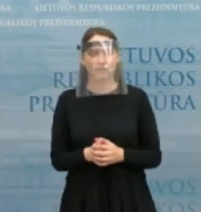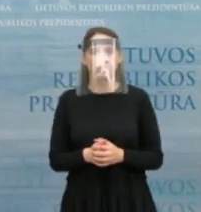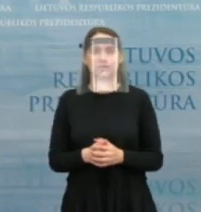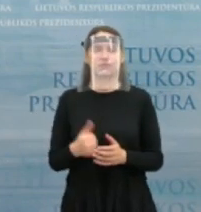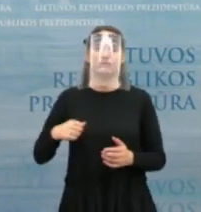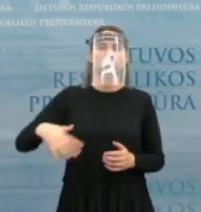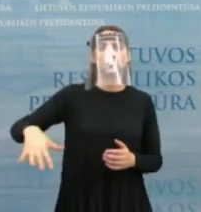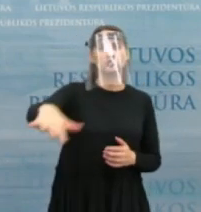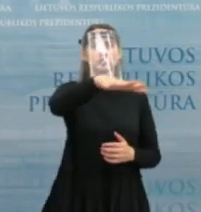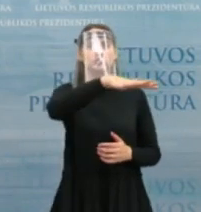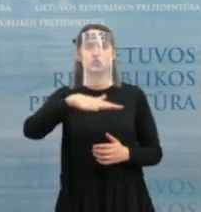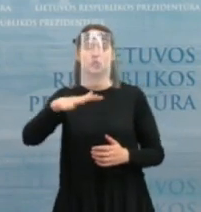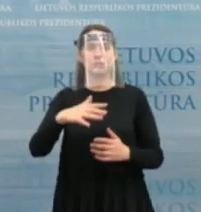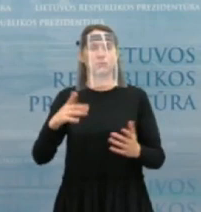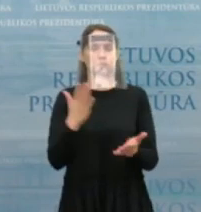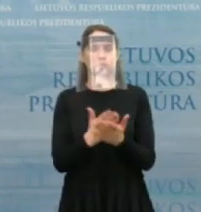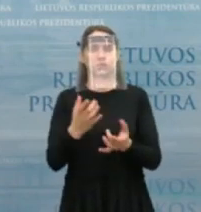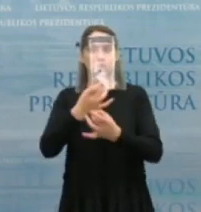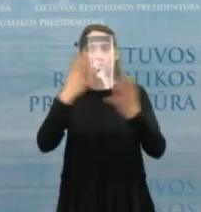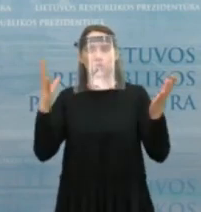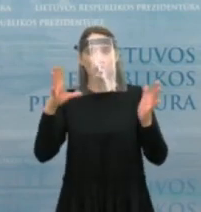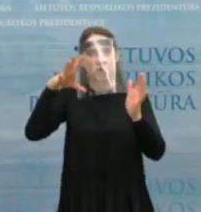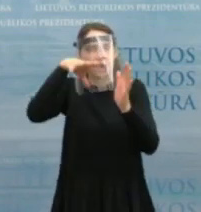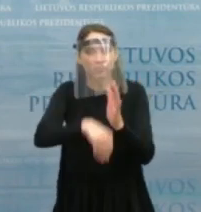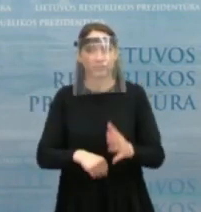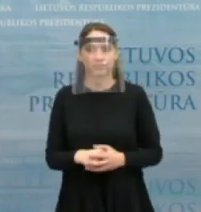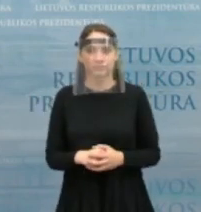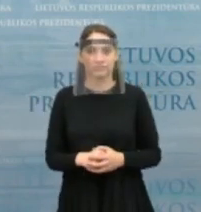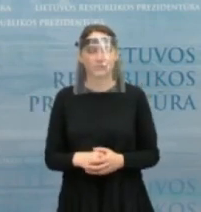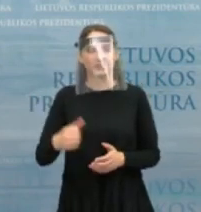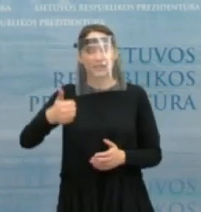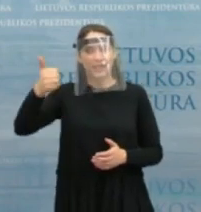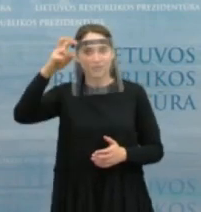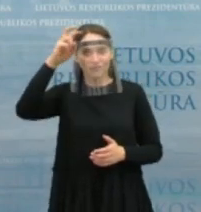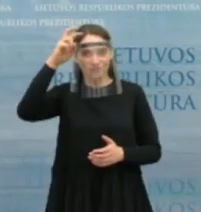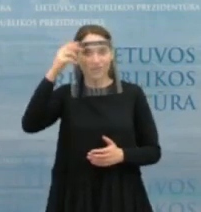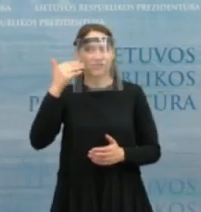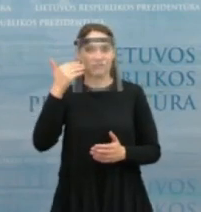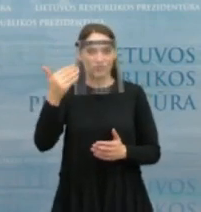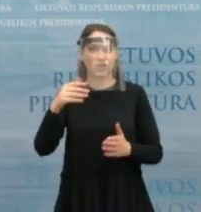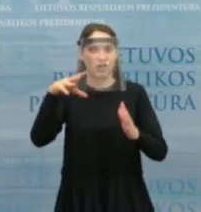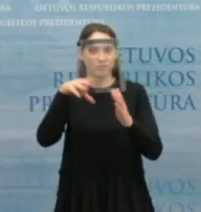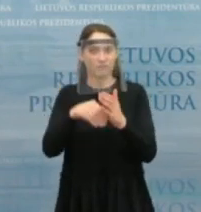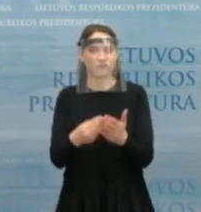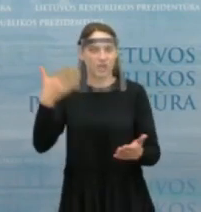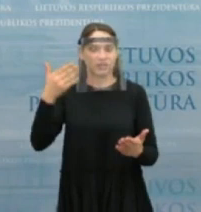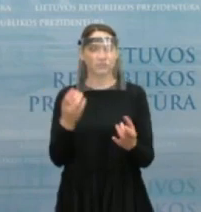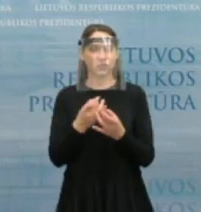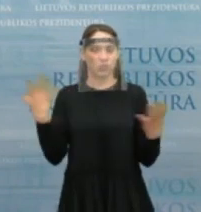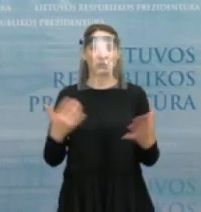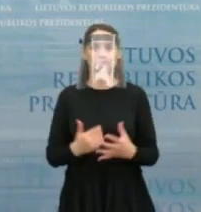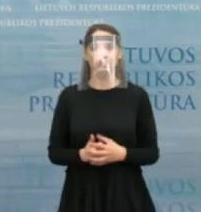visuomenės gyvenimo pagrindas, mūsų tapatybės, taigi ir gerovės valstybės vertybinės šis